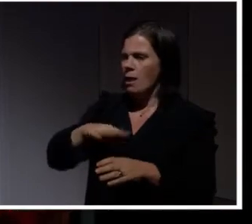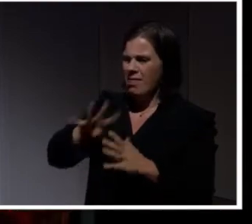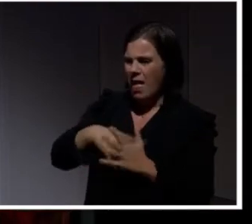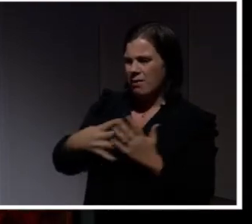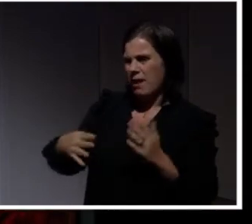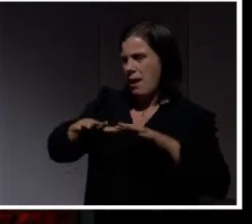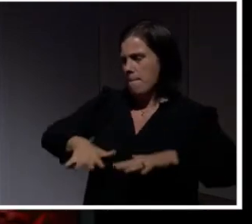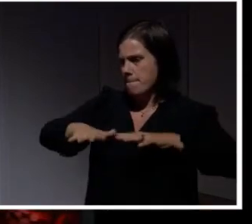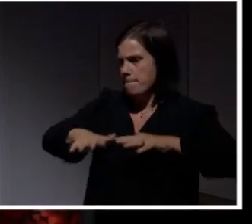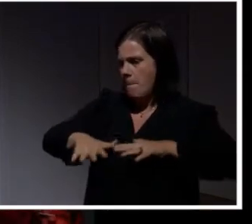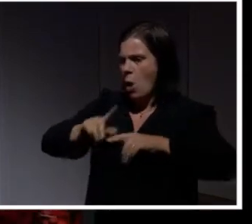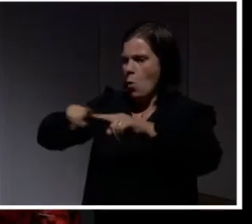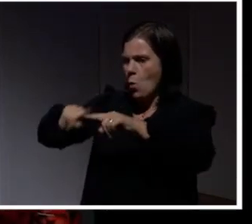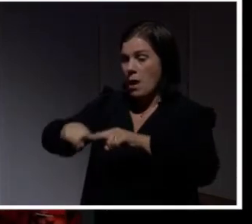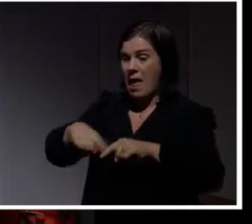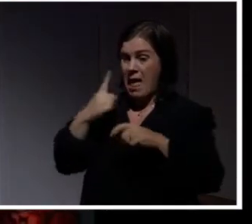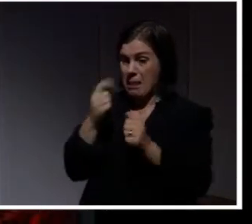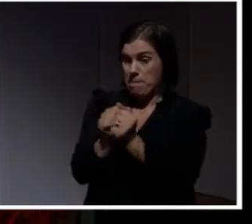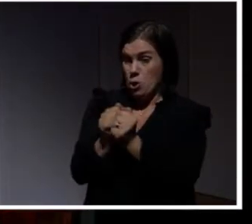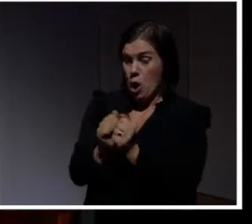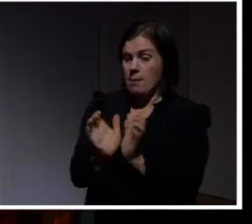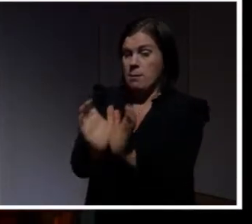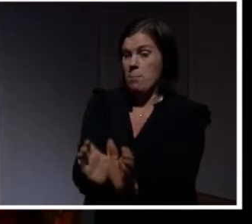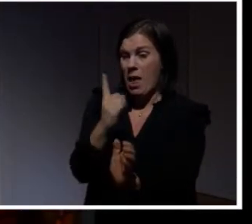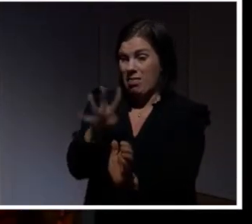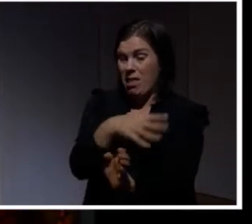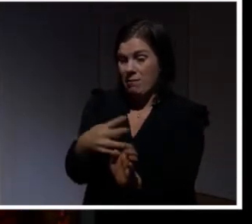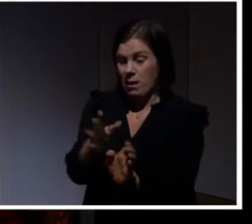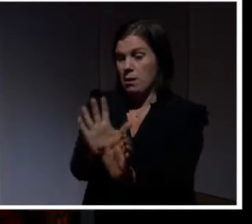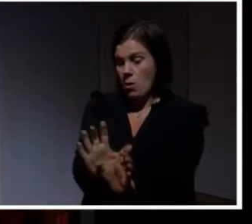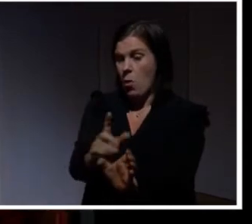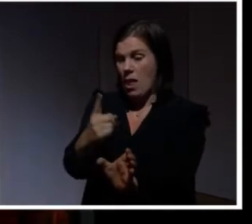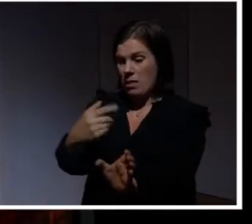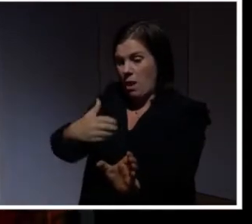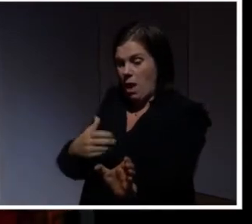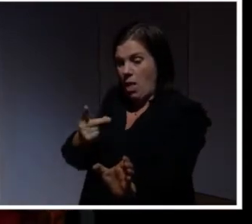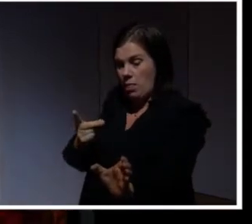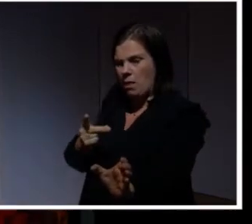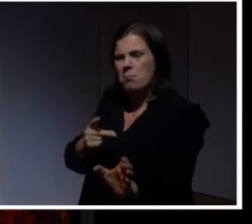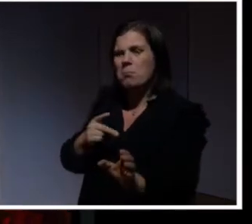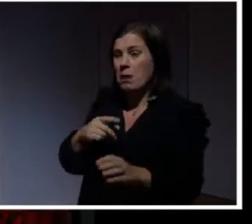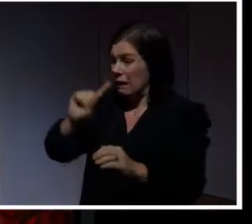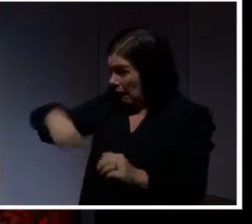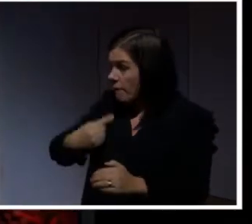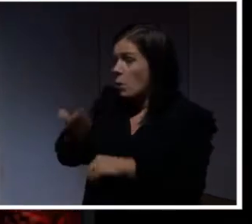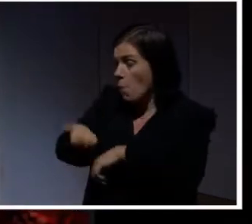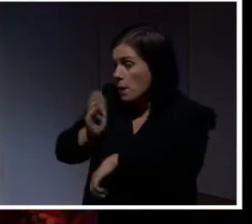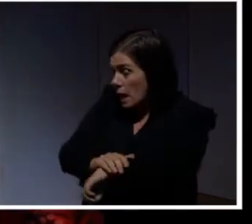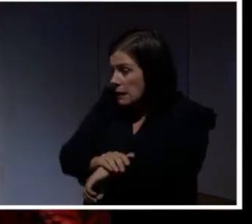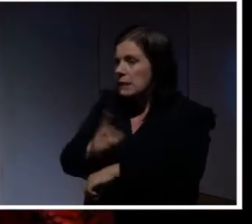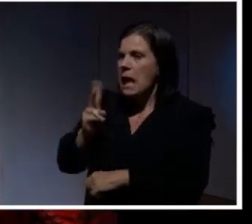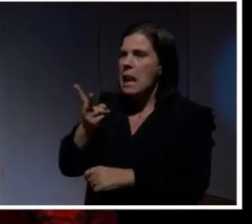först hemma till exempel så att man har prylar på ett nätsegment och man har det andra på ett annat segment. Men det här kräver kompetens. Eller